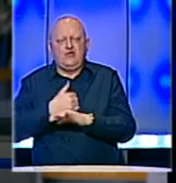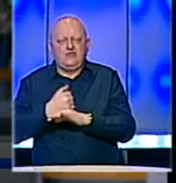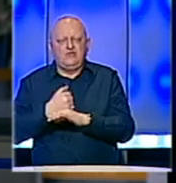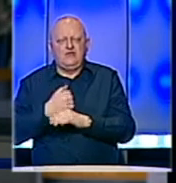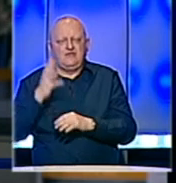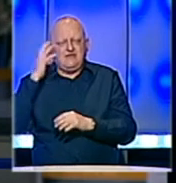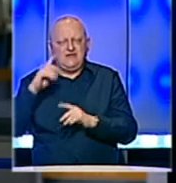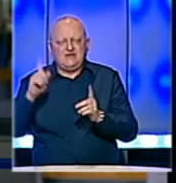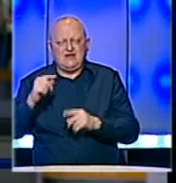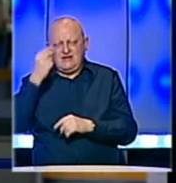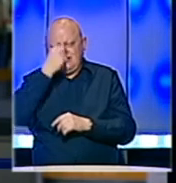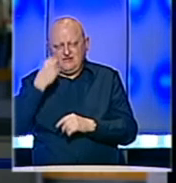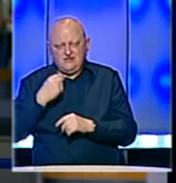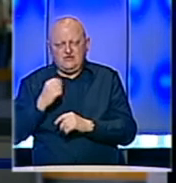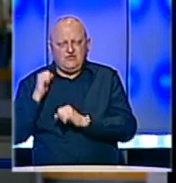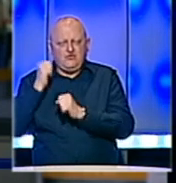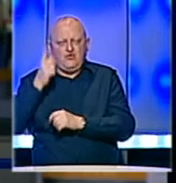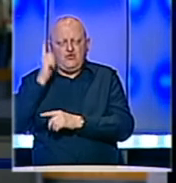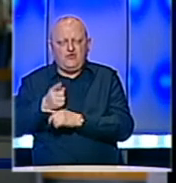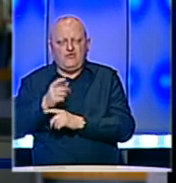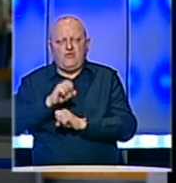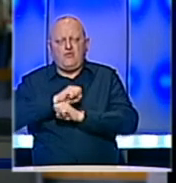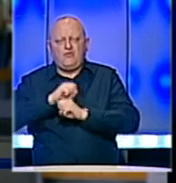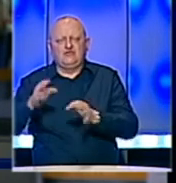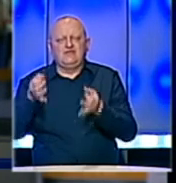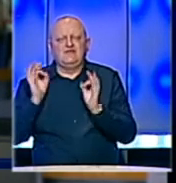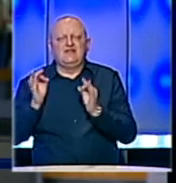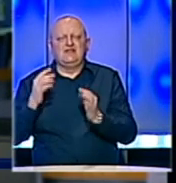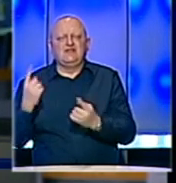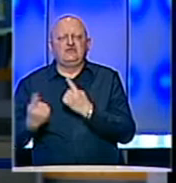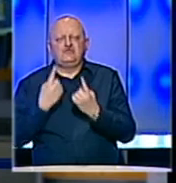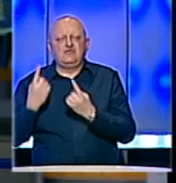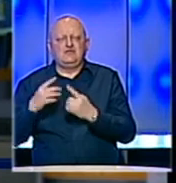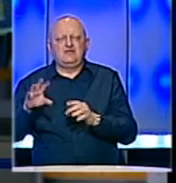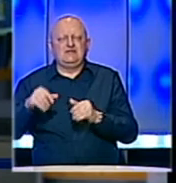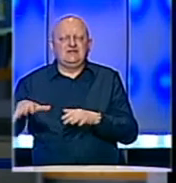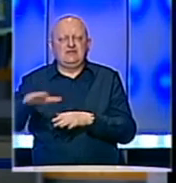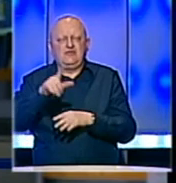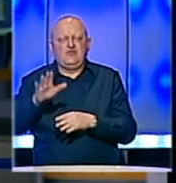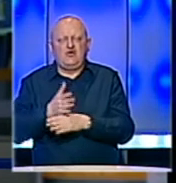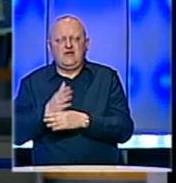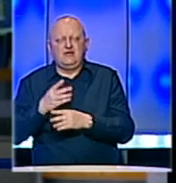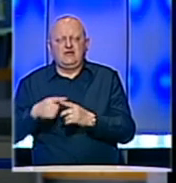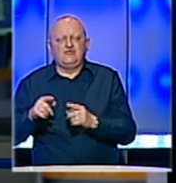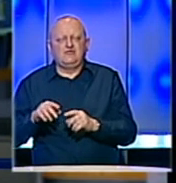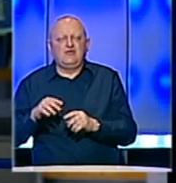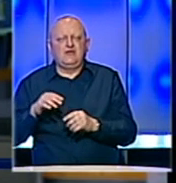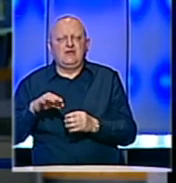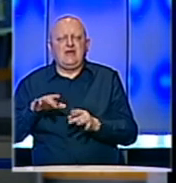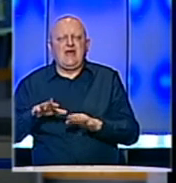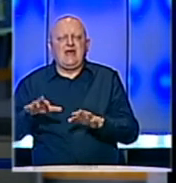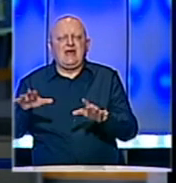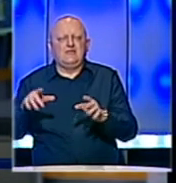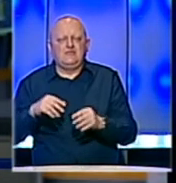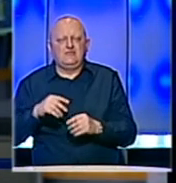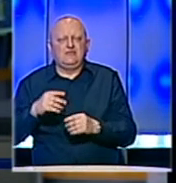Vlada Republike Srpske donijela je odluku o proglašenju izvanredne situacije za teritoriju tog entiteta zbog epidemiološke situacije